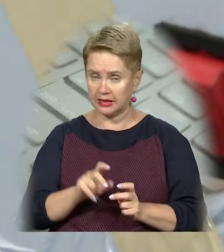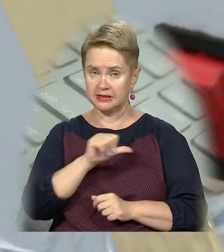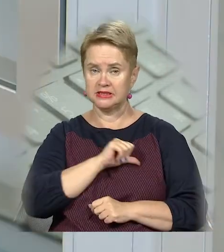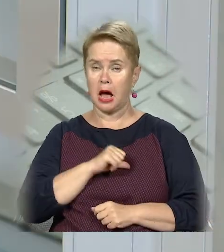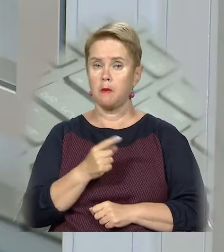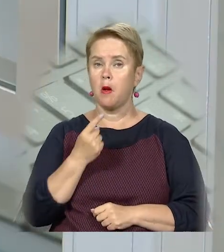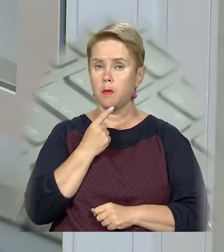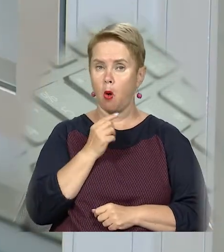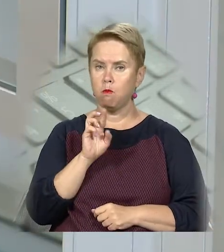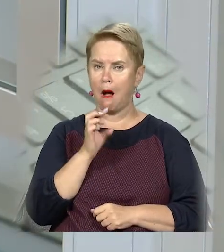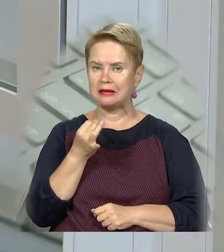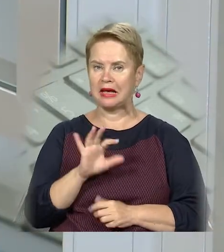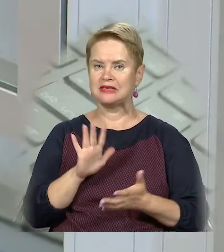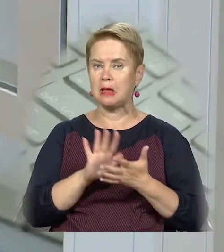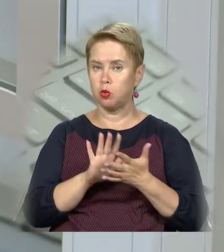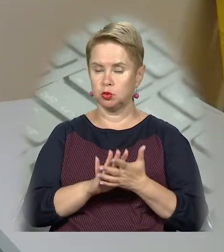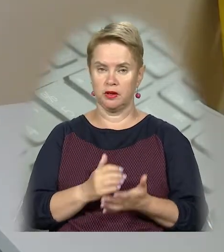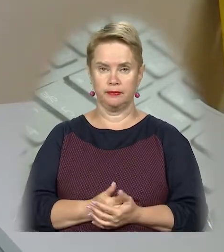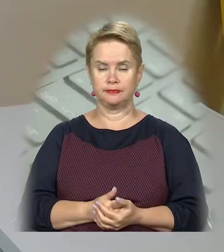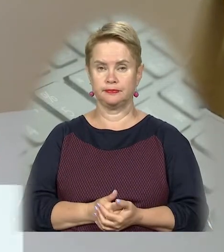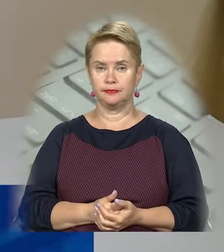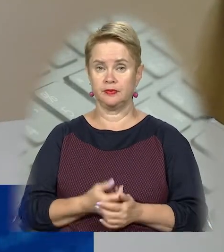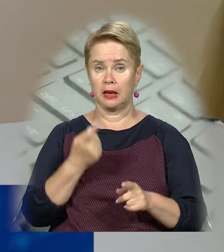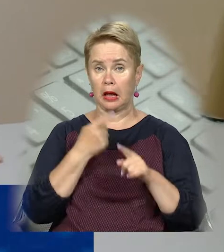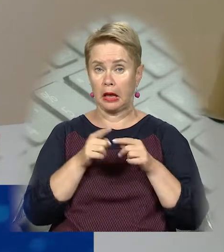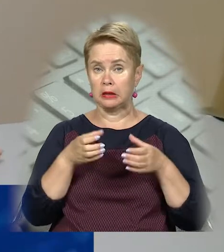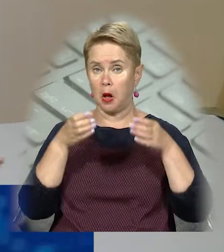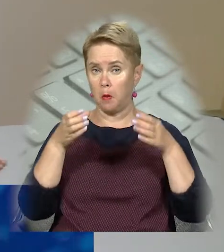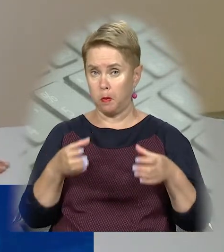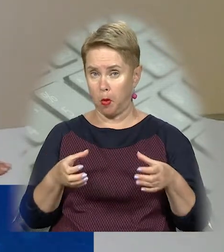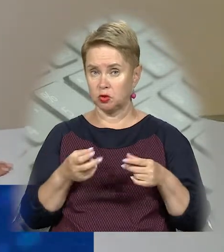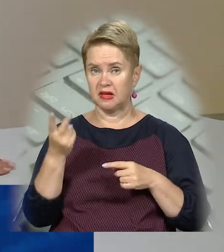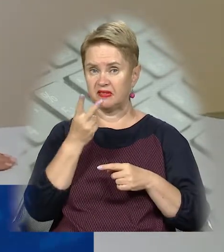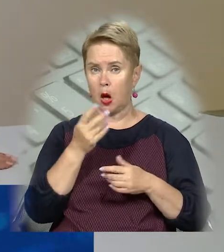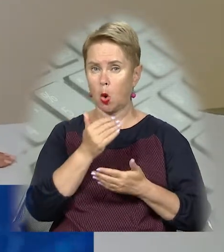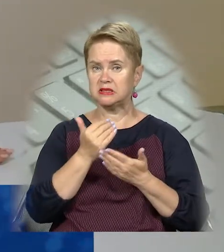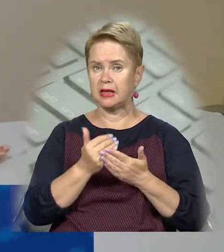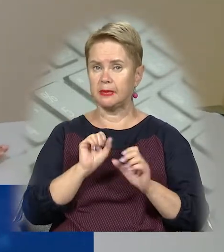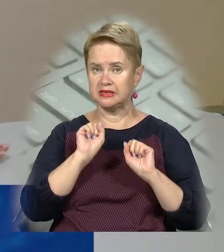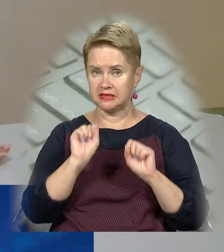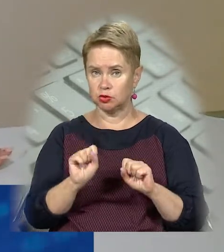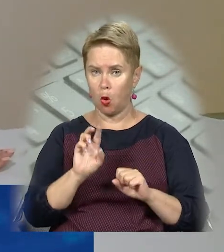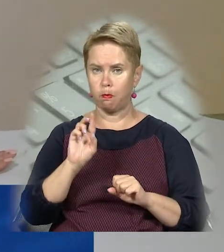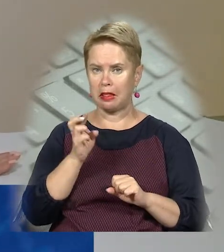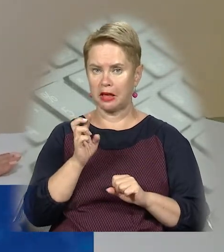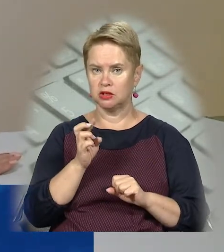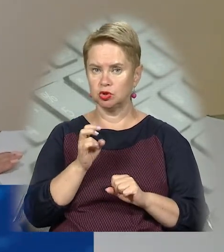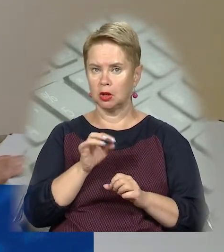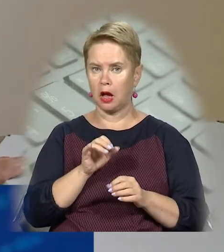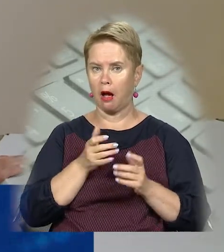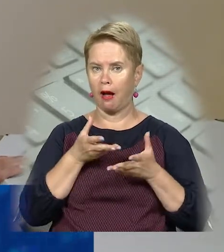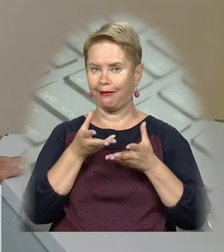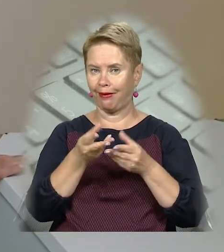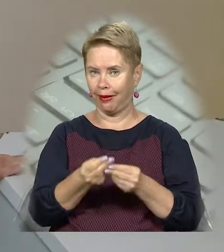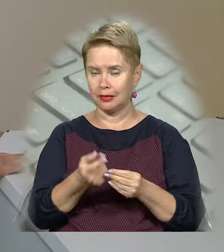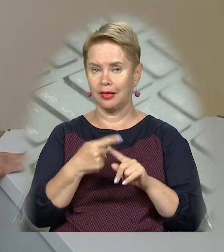і самі проби від бактеріального забруднення. Цей бокс – старій степені захисту від біологічних агентів.